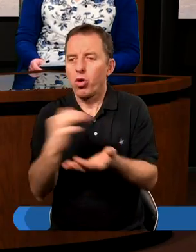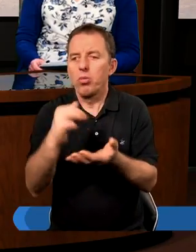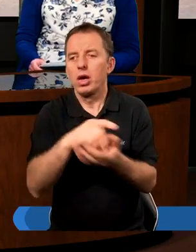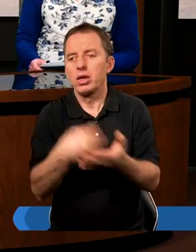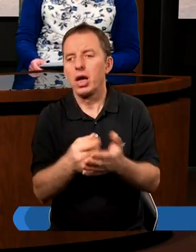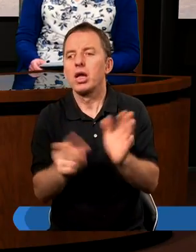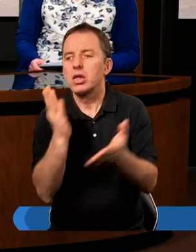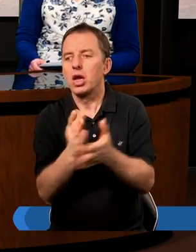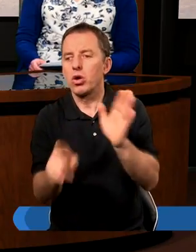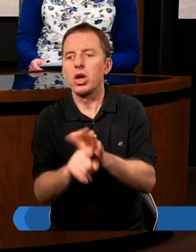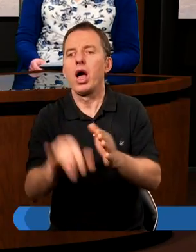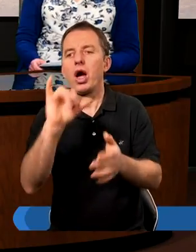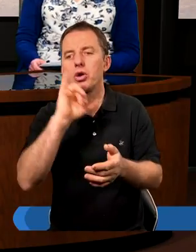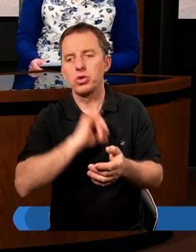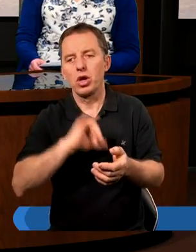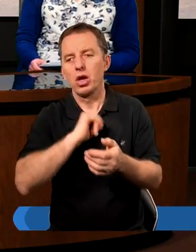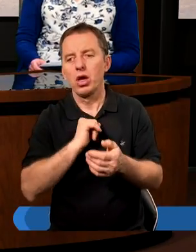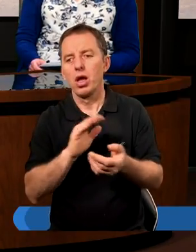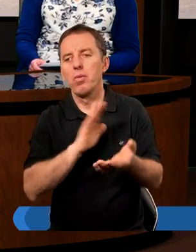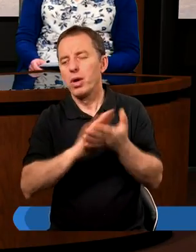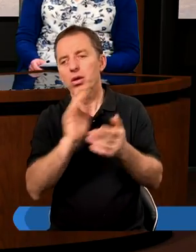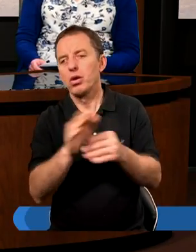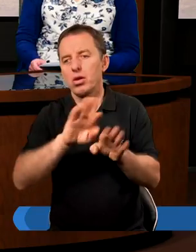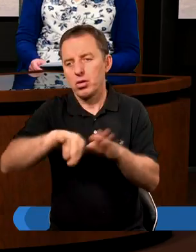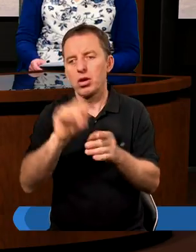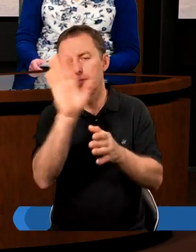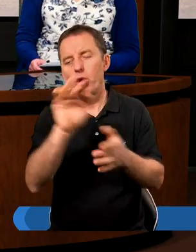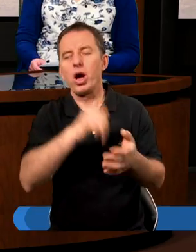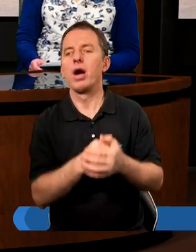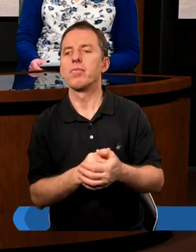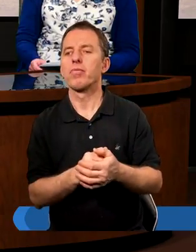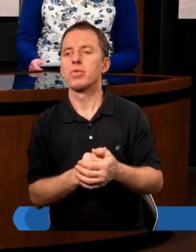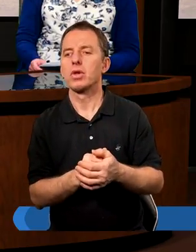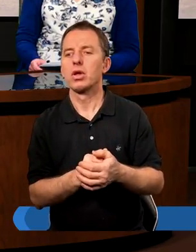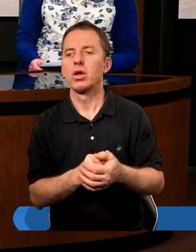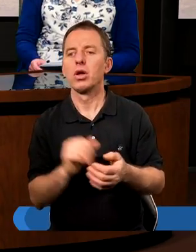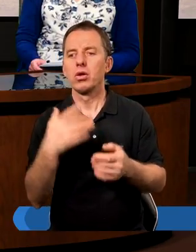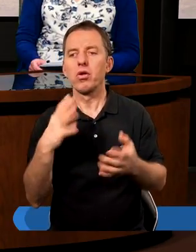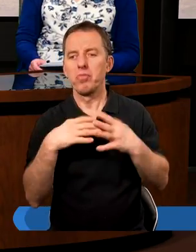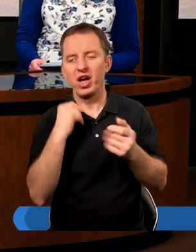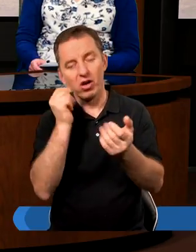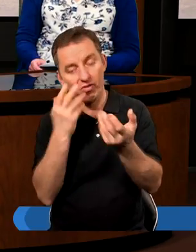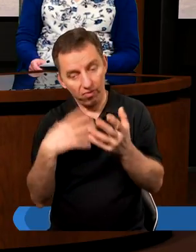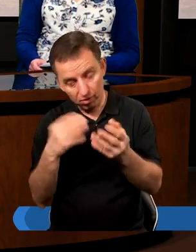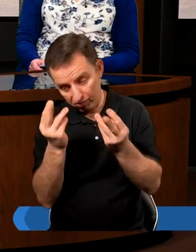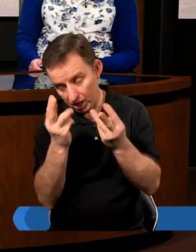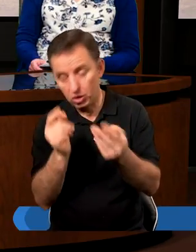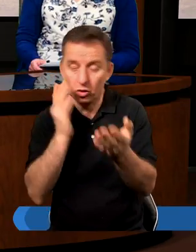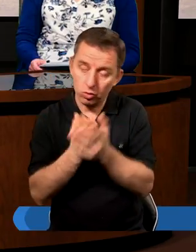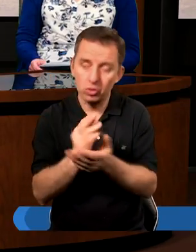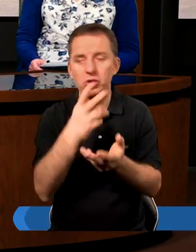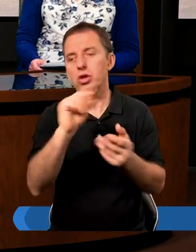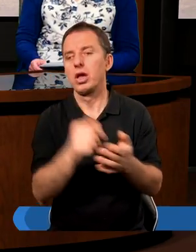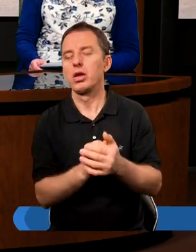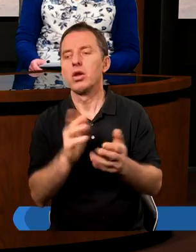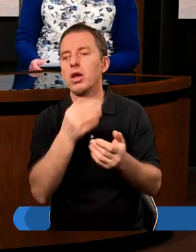skarbów tylko dla siebie, bez związku z Bogiem, jest bardzo krótko, zroczne i